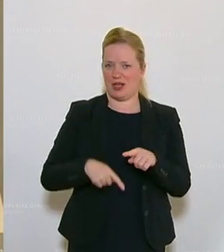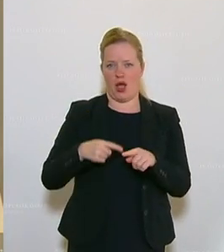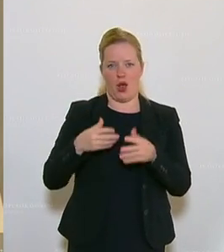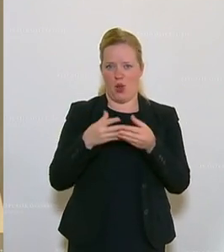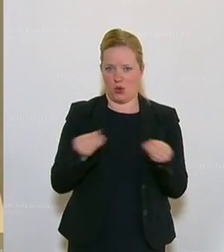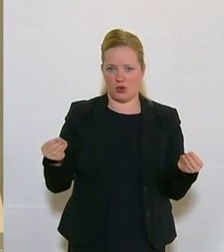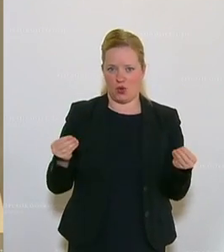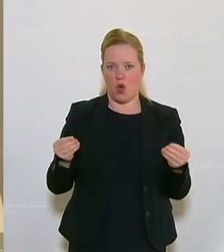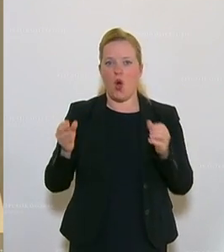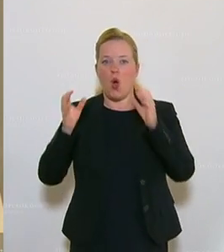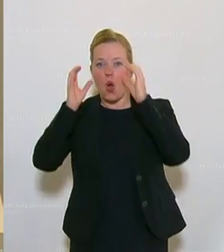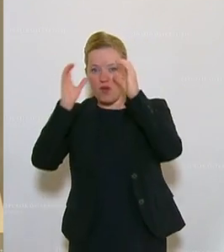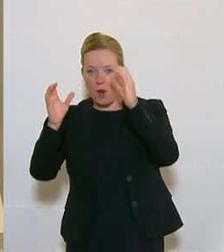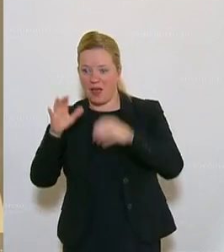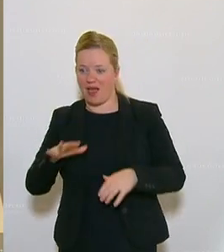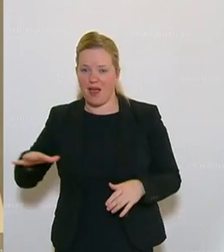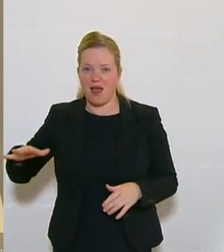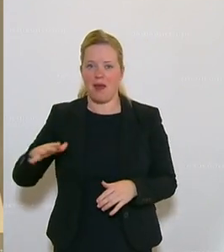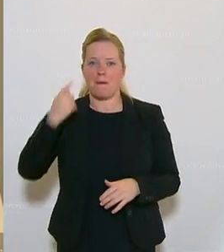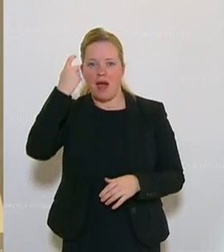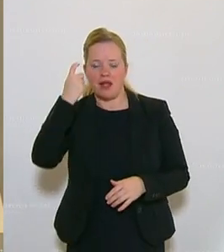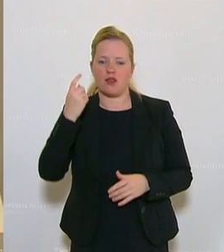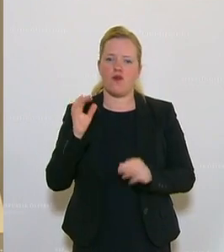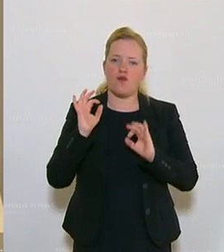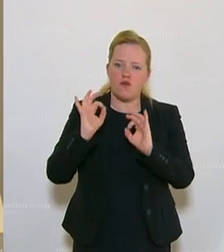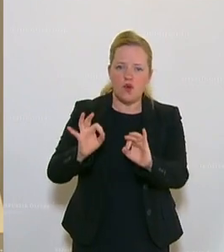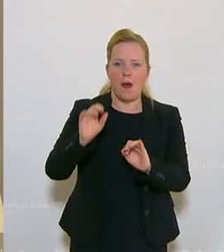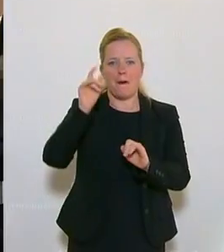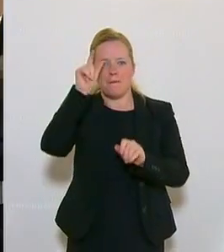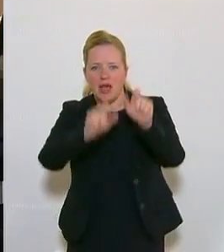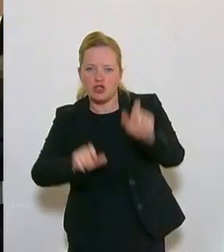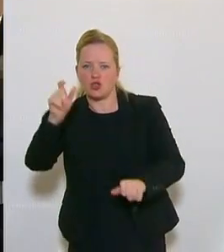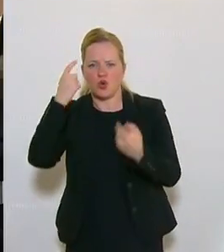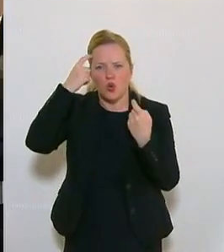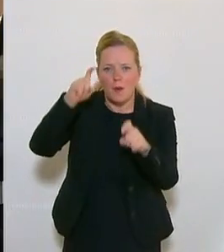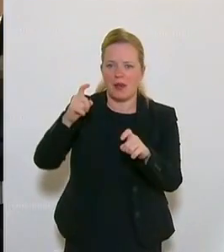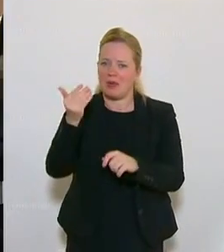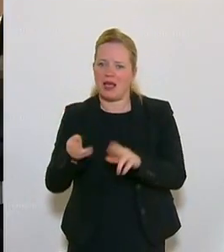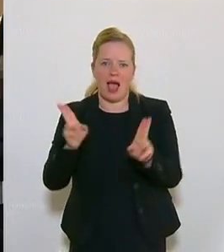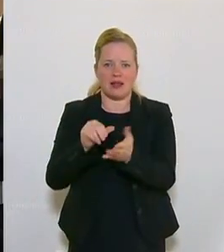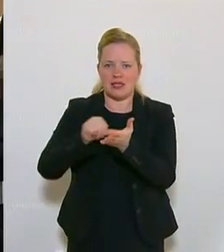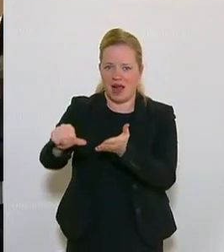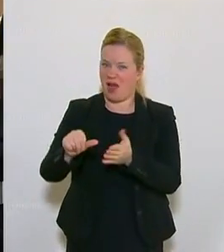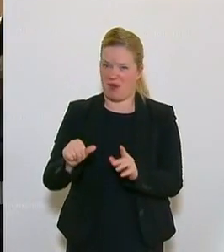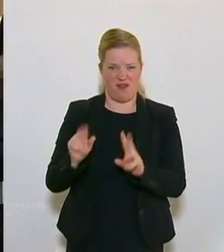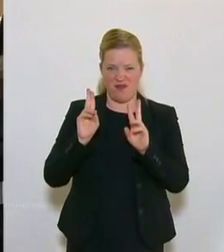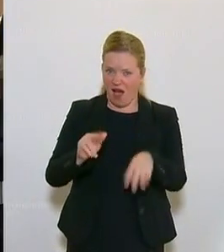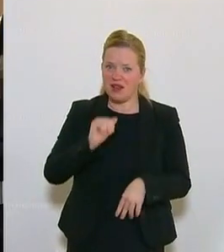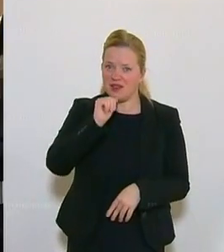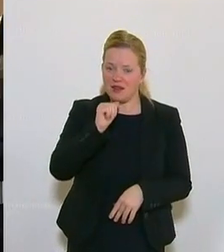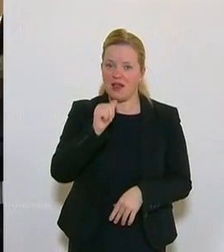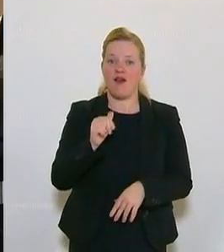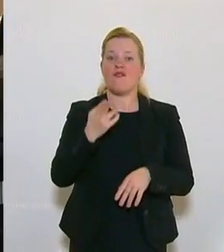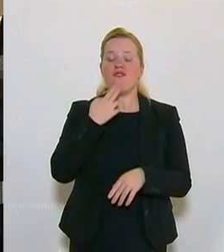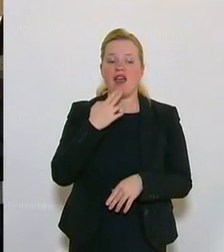tun so, als würden sie sich um die Menschen kümmern, die ihre Miete nicht zahlen können. Aber das tun sie nicht. Denn wer seine offene Miete bis